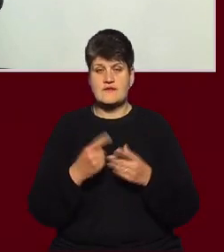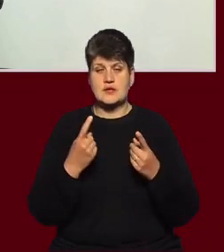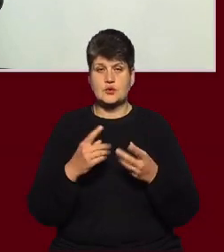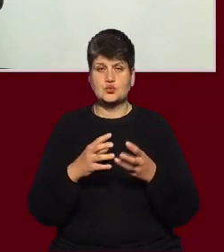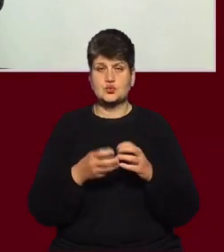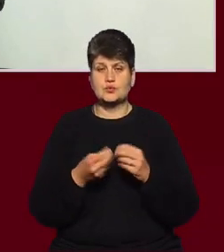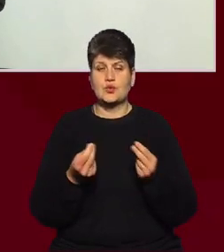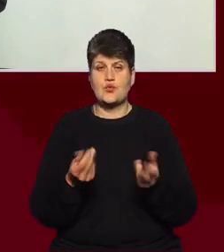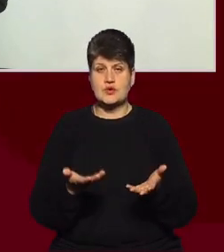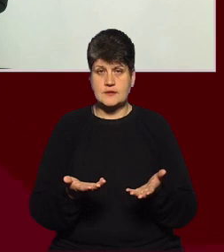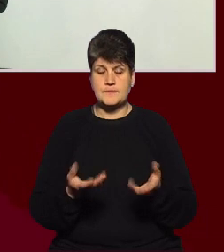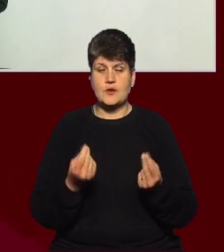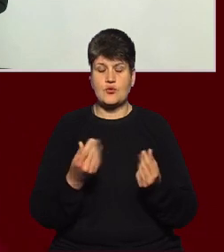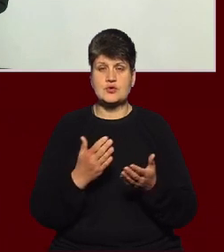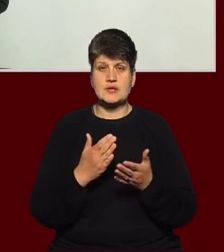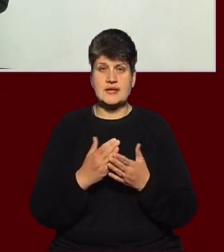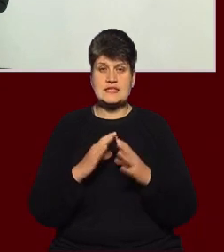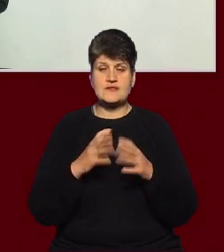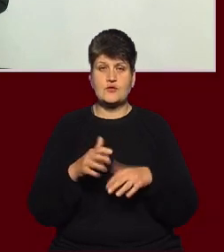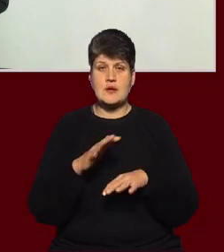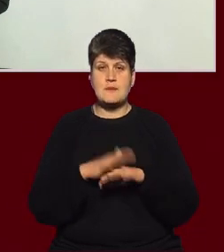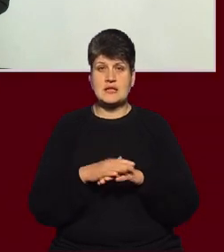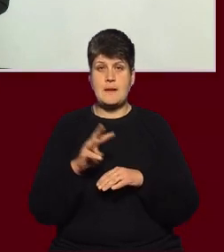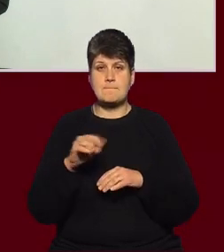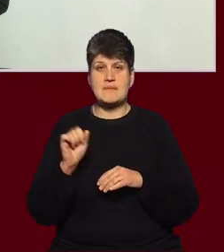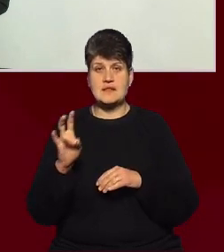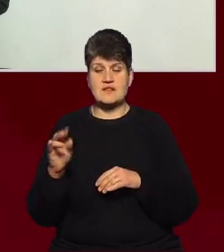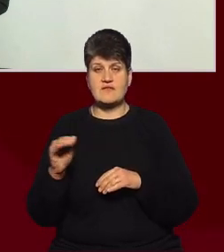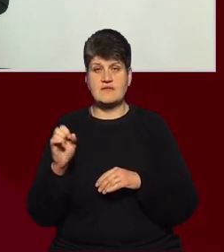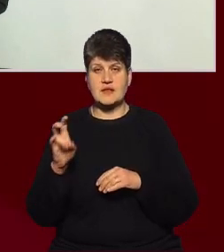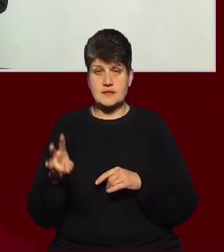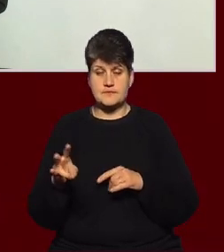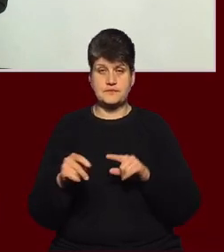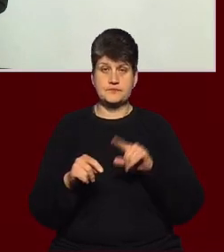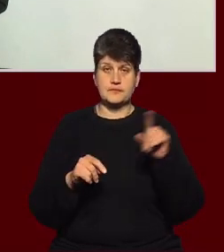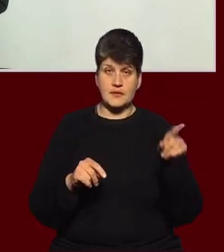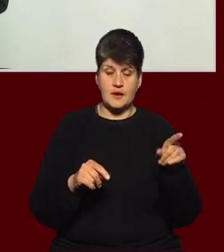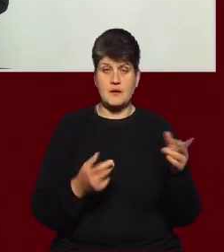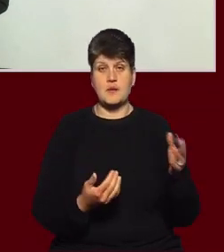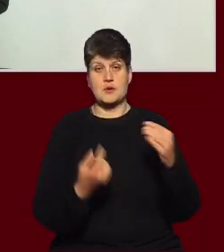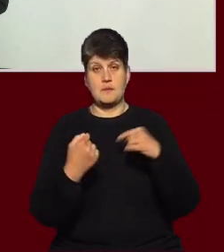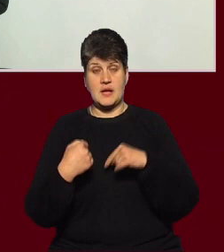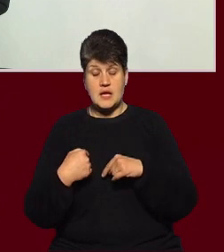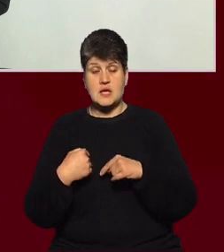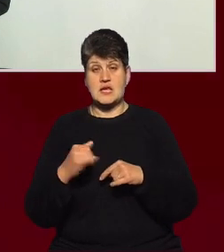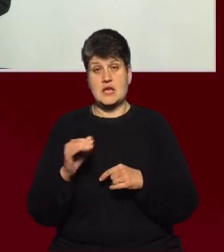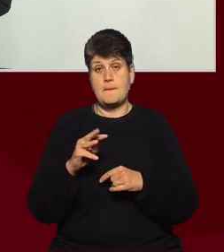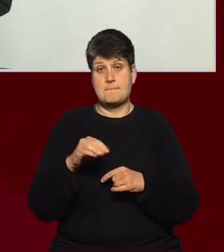оскільки кошти йдуть від Світового банку на Мінфін, а від Мінфіну вже отримуємо їх ми, і відповідно Мінфін ці кошти